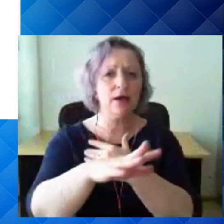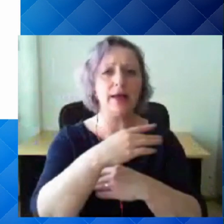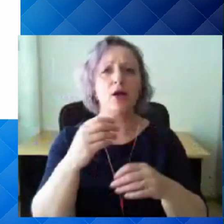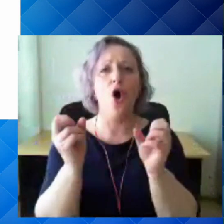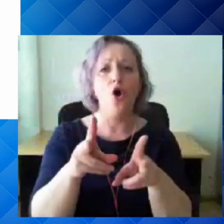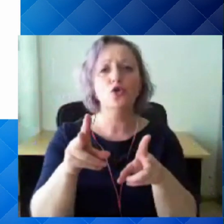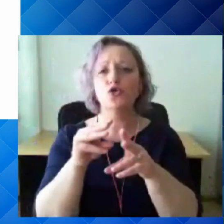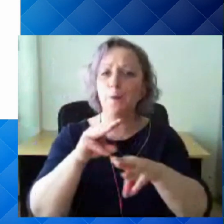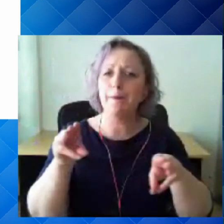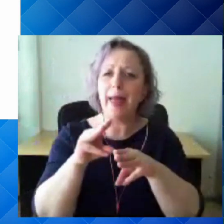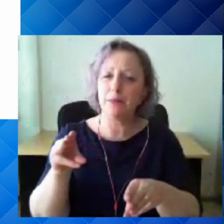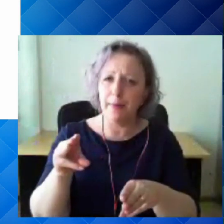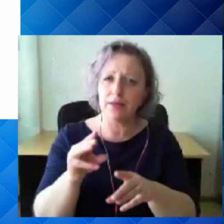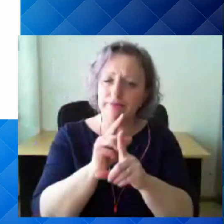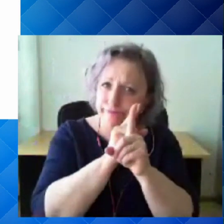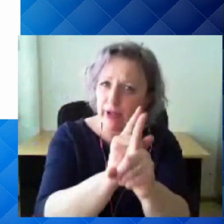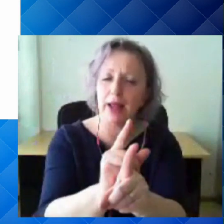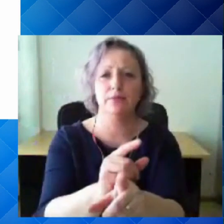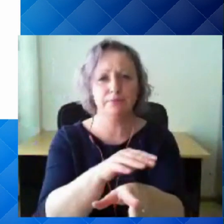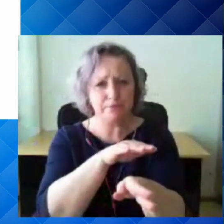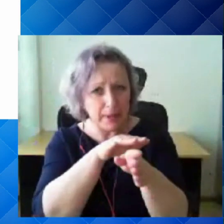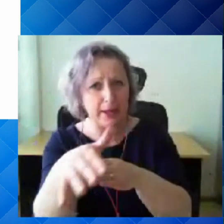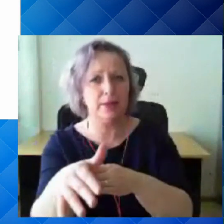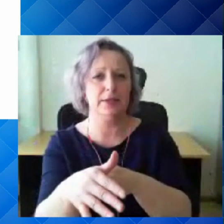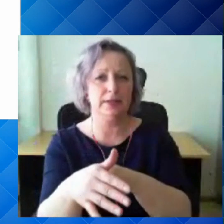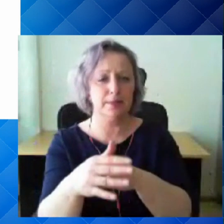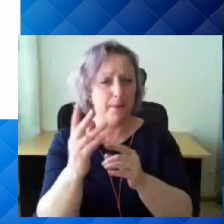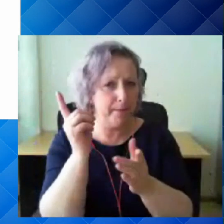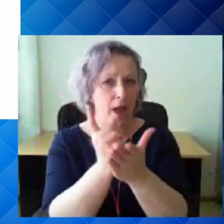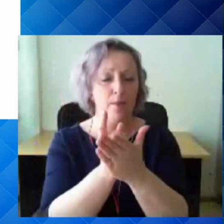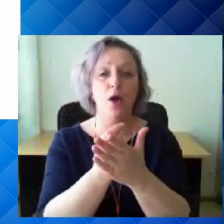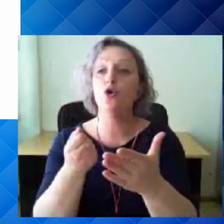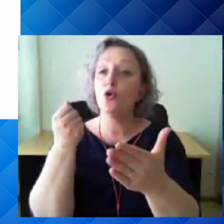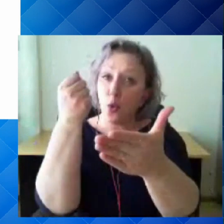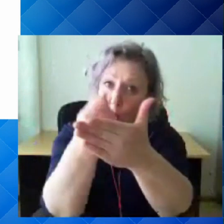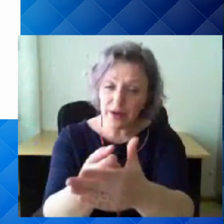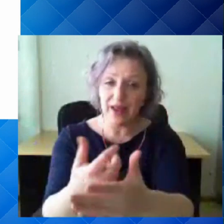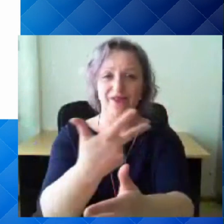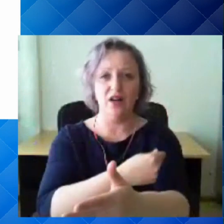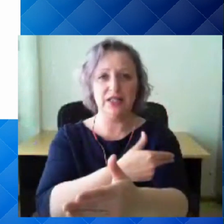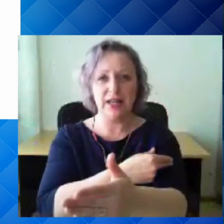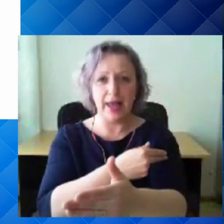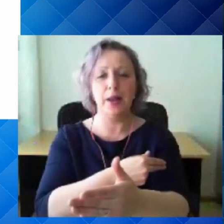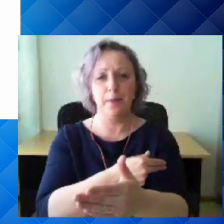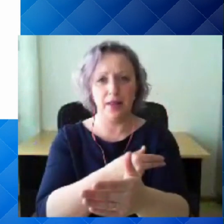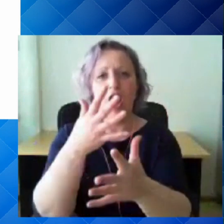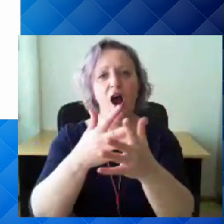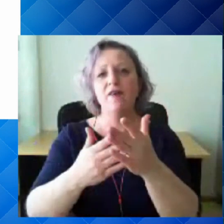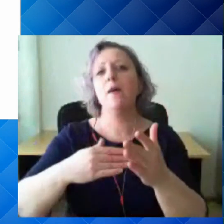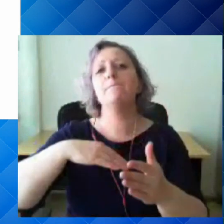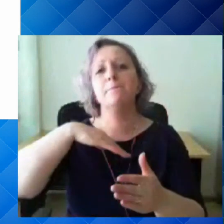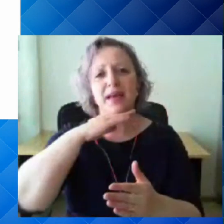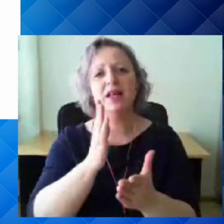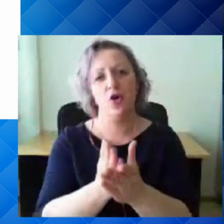täitmist ja nendast kinni pidamist, see nii kui vaktsineerimisega hõlmatus saab olema meil